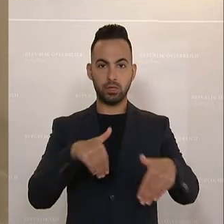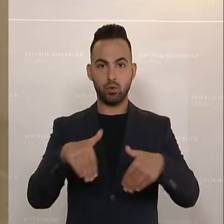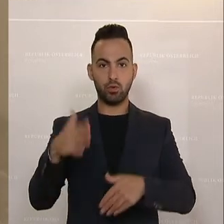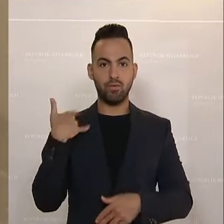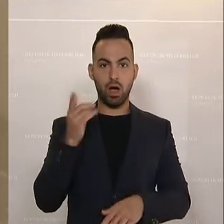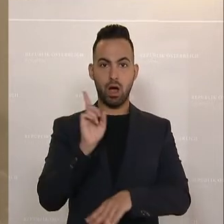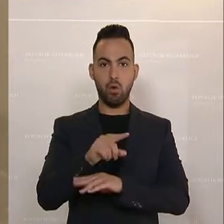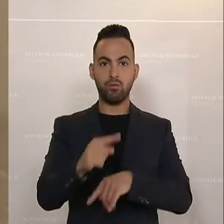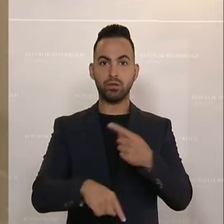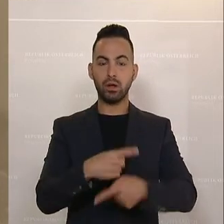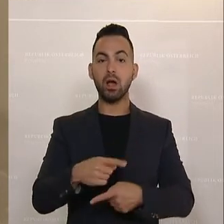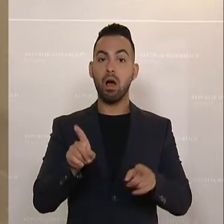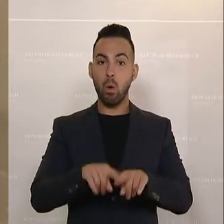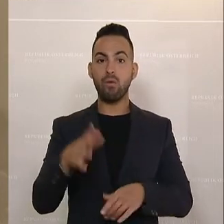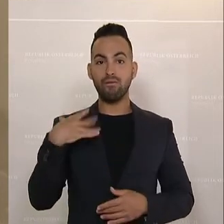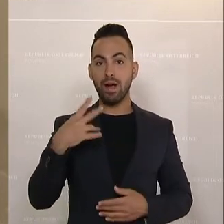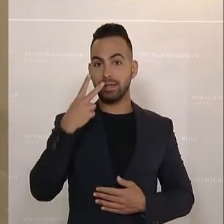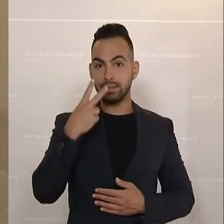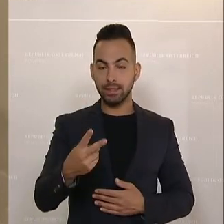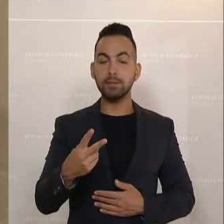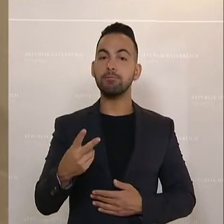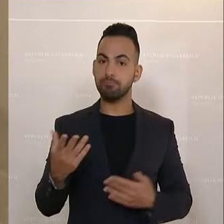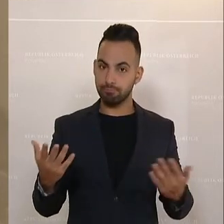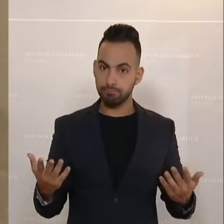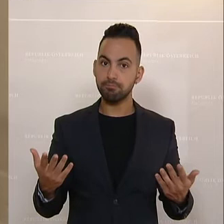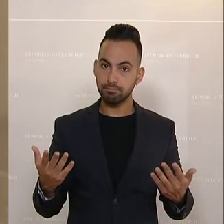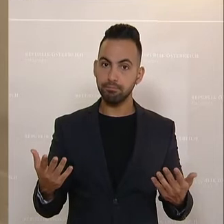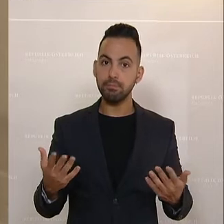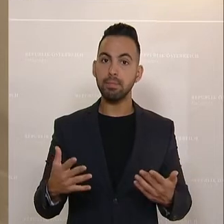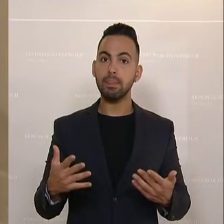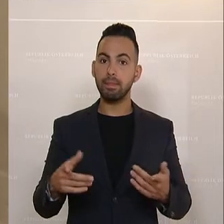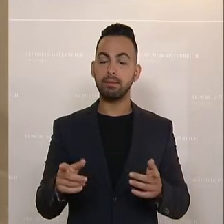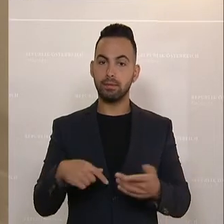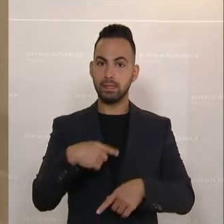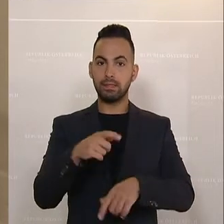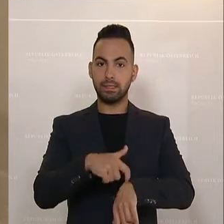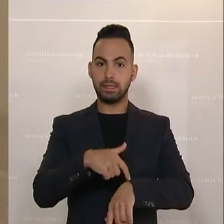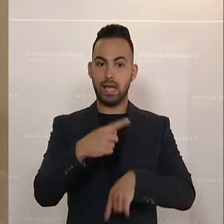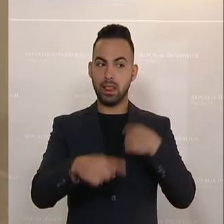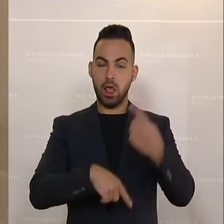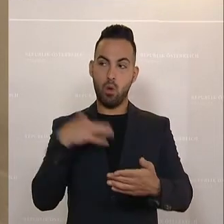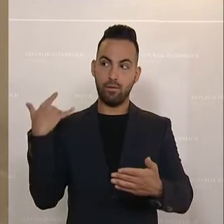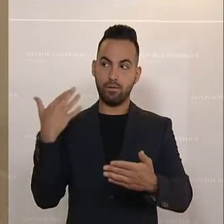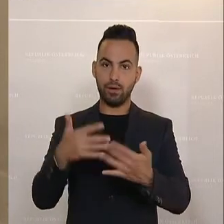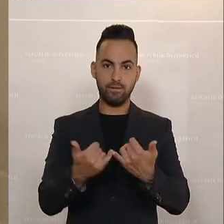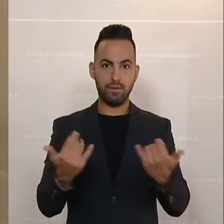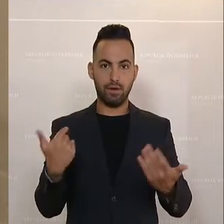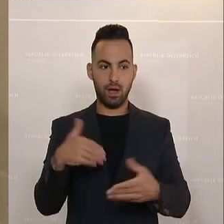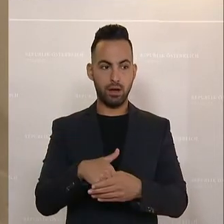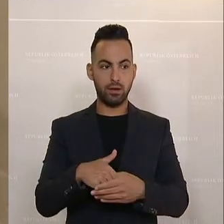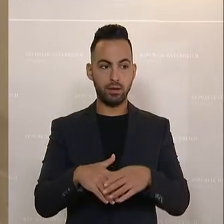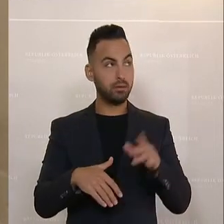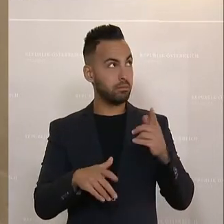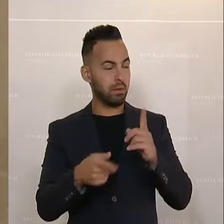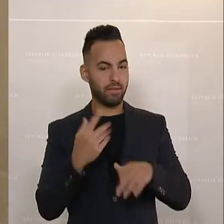gegeben haben, wo sich wieder angeschaut worden ist im Vergleich da im Zeitlauf, wie sich das entwickelt hat. bin sofort fertig